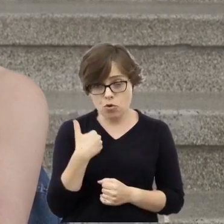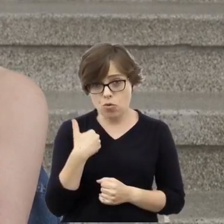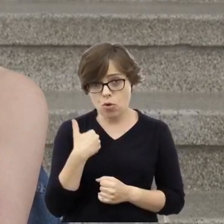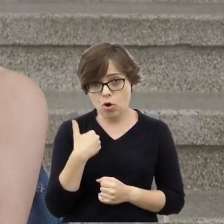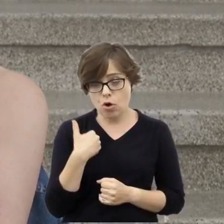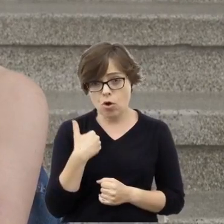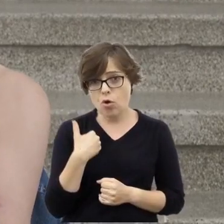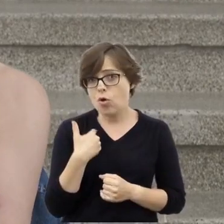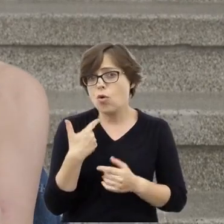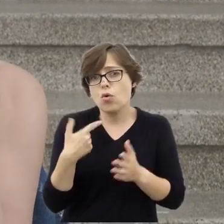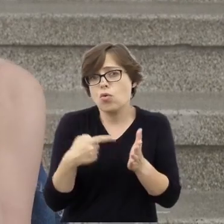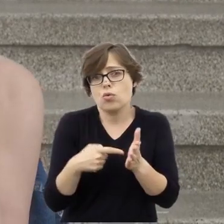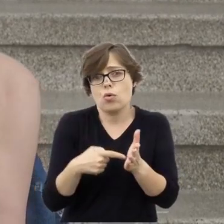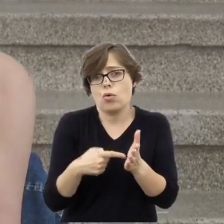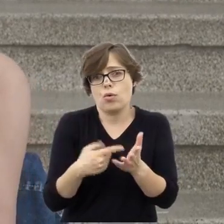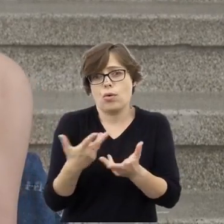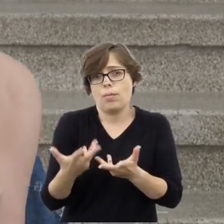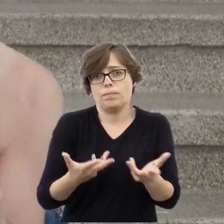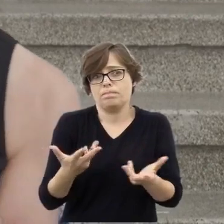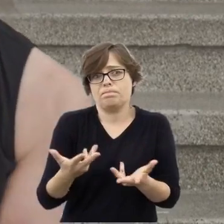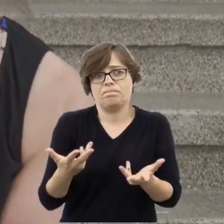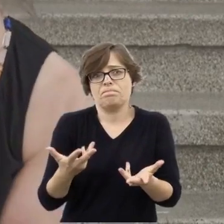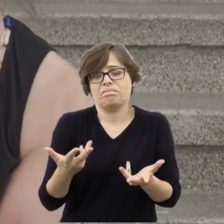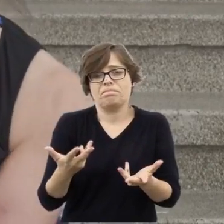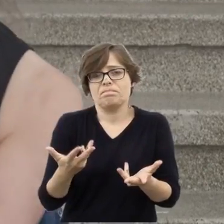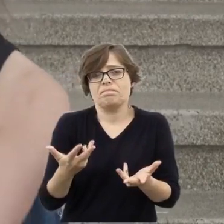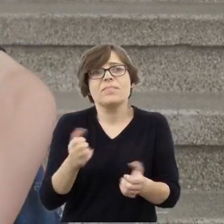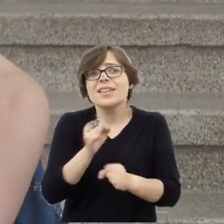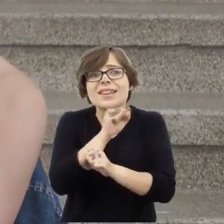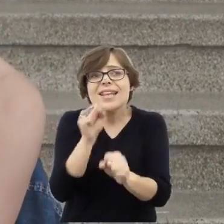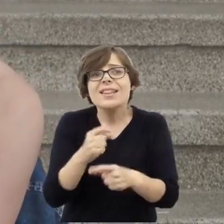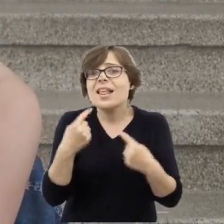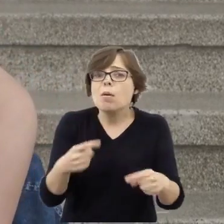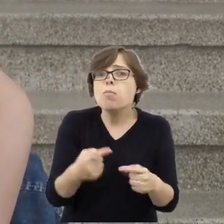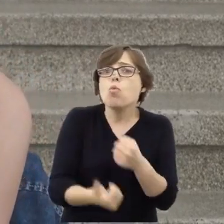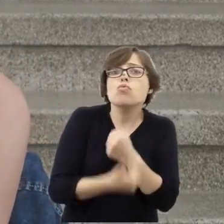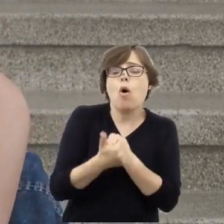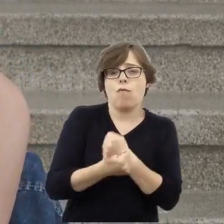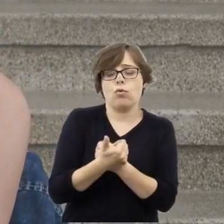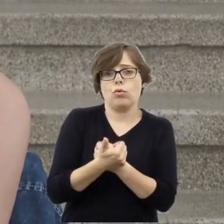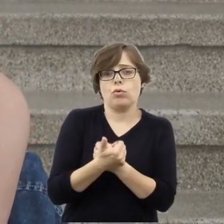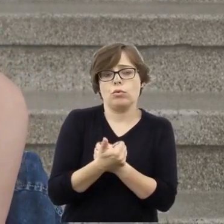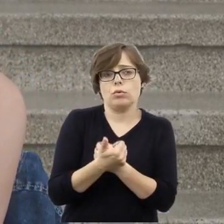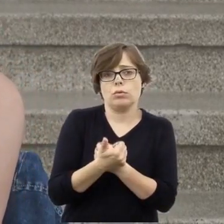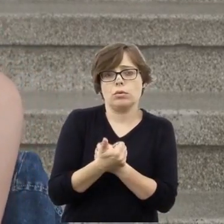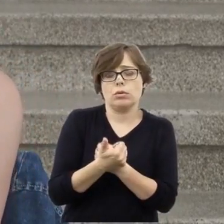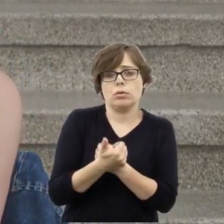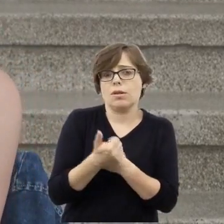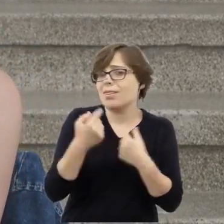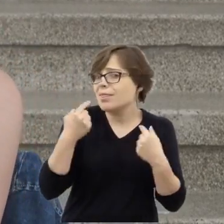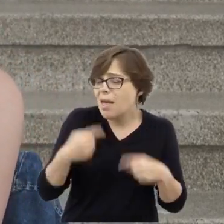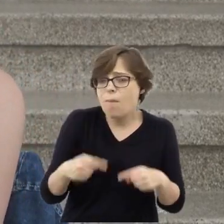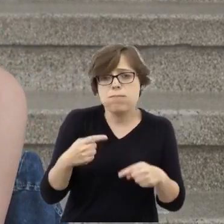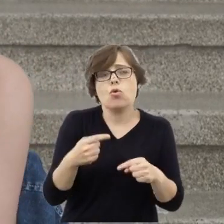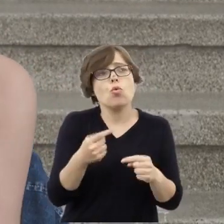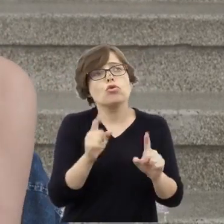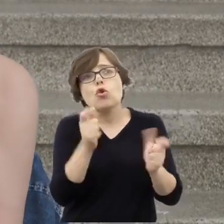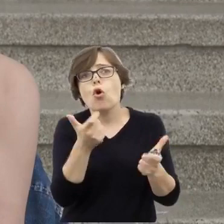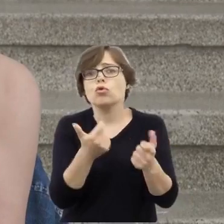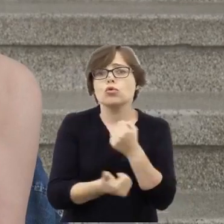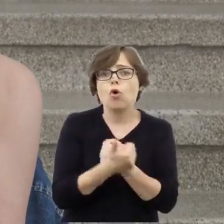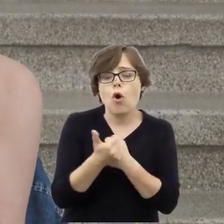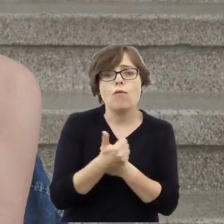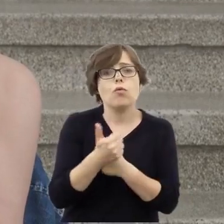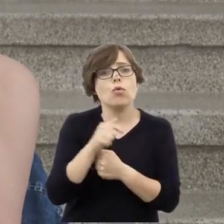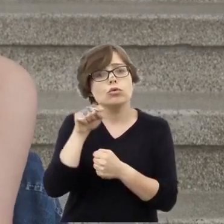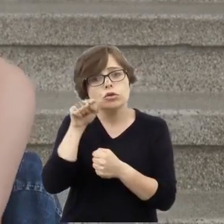nigdy nie zostało udowodnione, że pochodziły one, że były związane